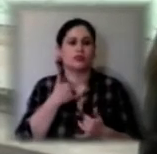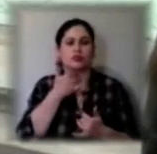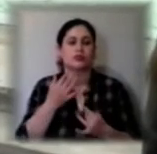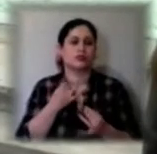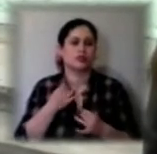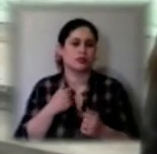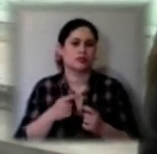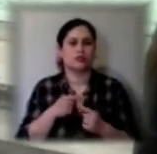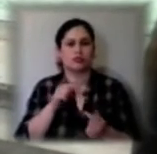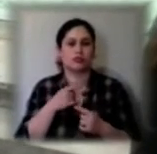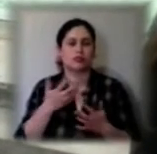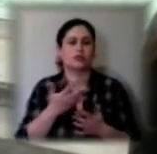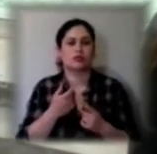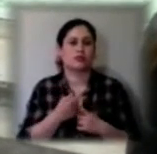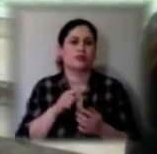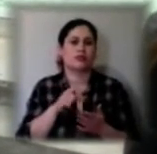вияснювати якісь питання.